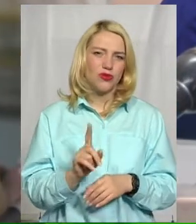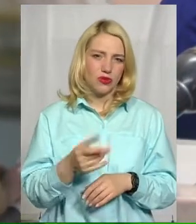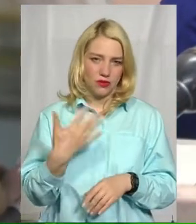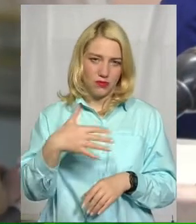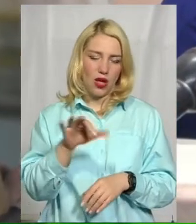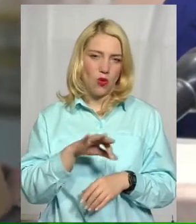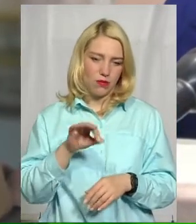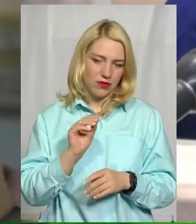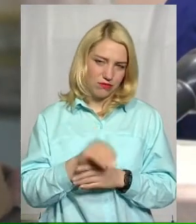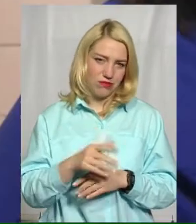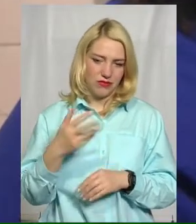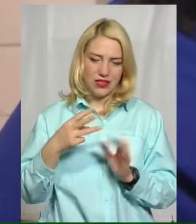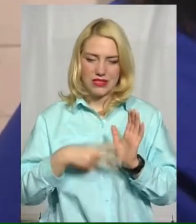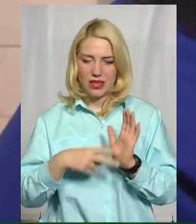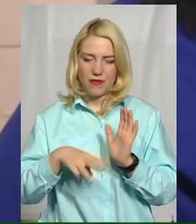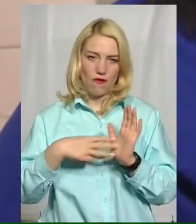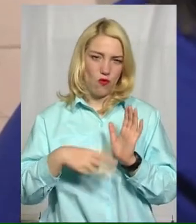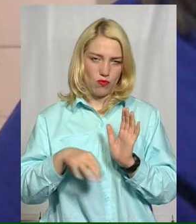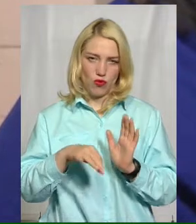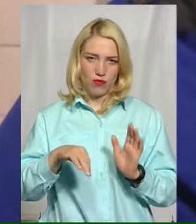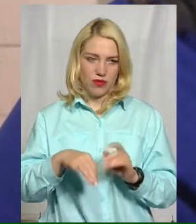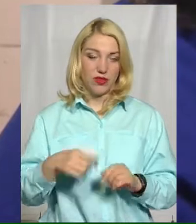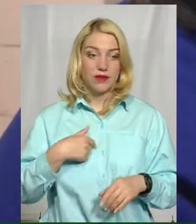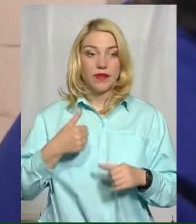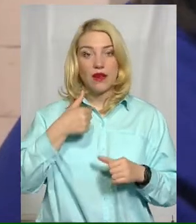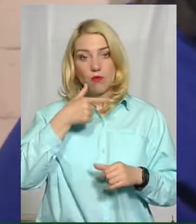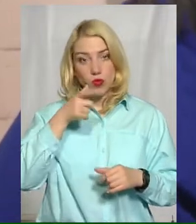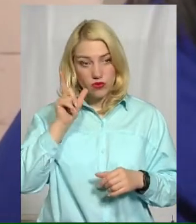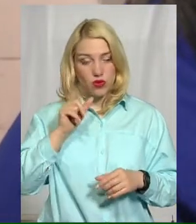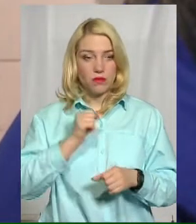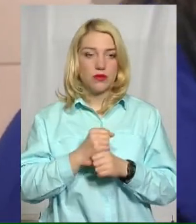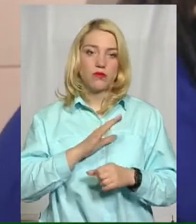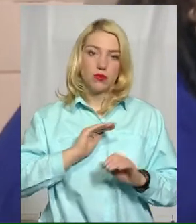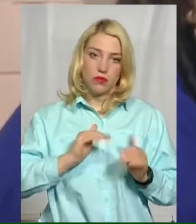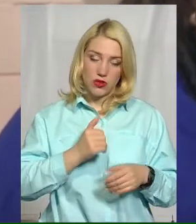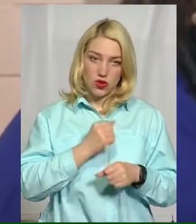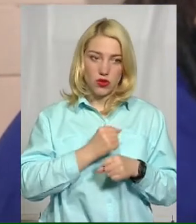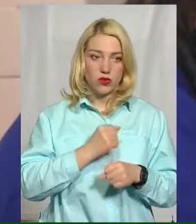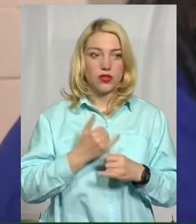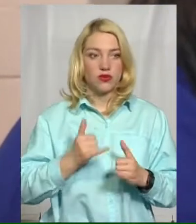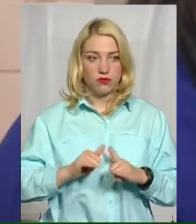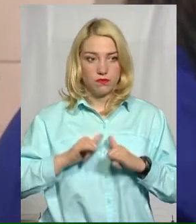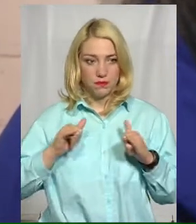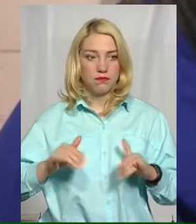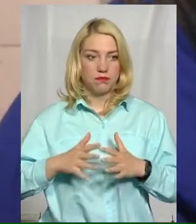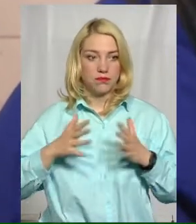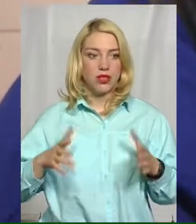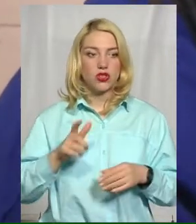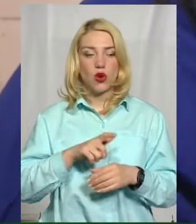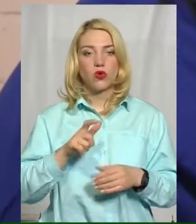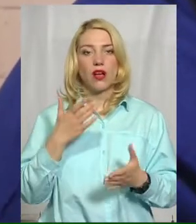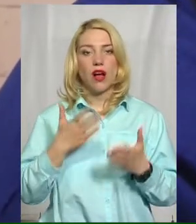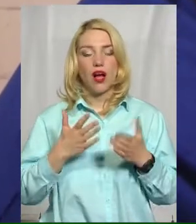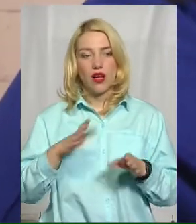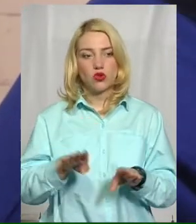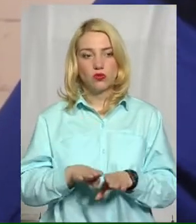на 50 копій, 70, 80. Я от позавчора працювала, то було менше людей. Сьогодні трошки більше було. А якщо порівняти